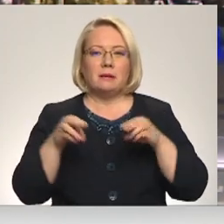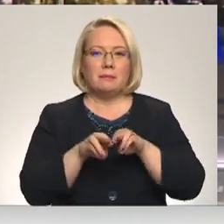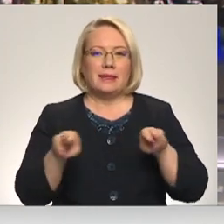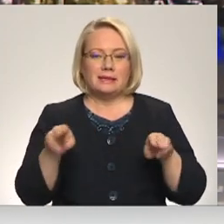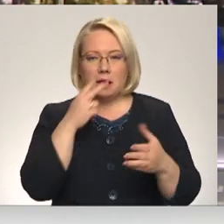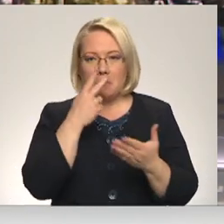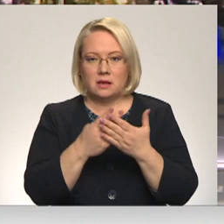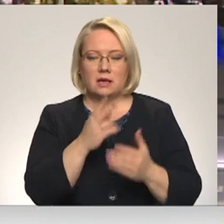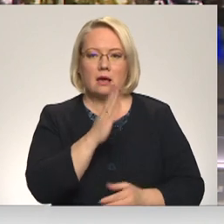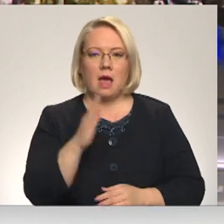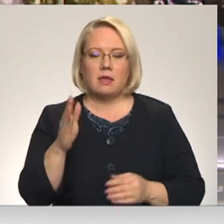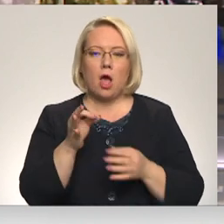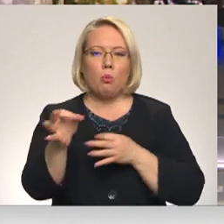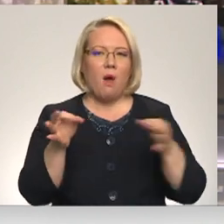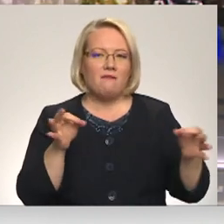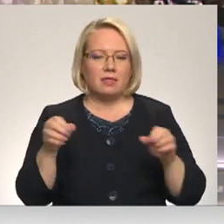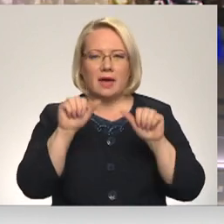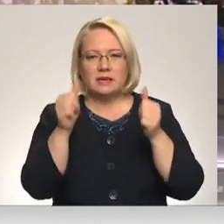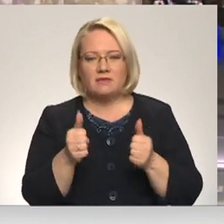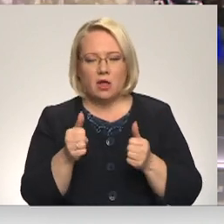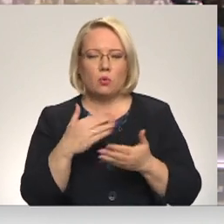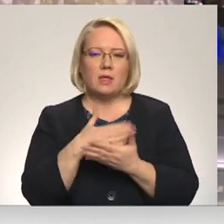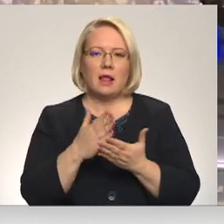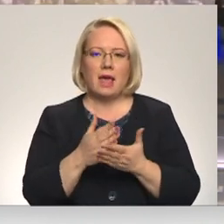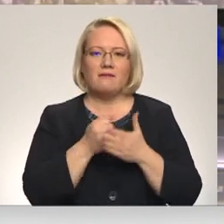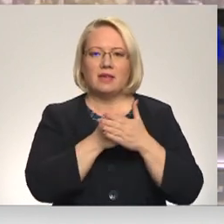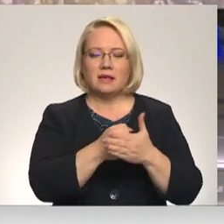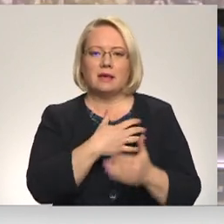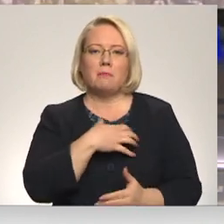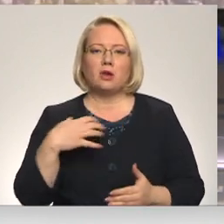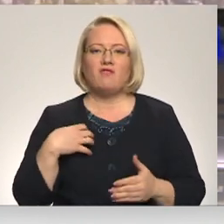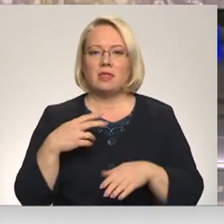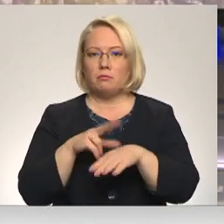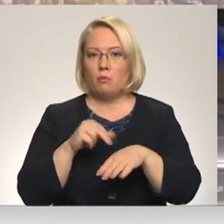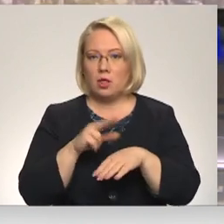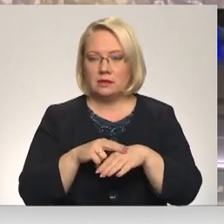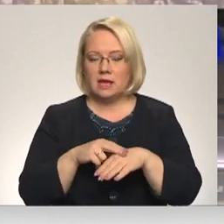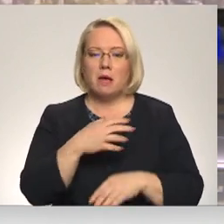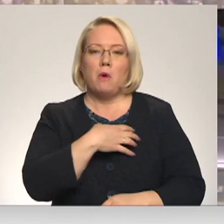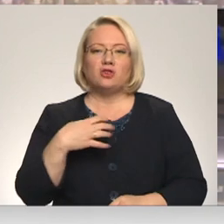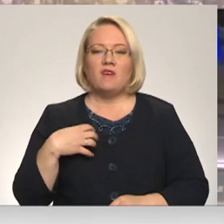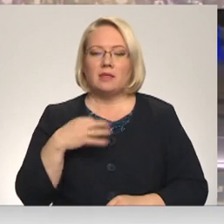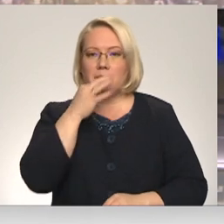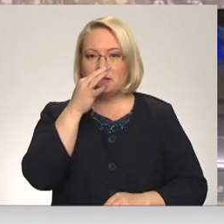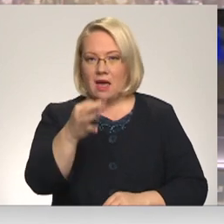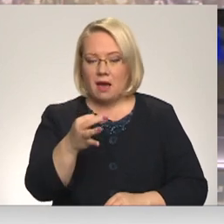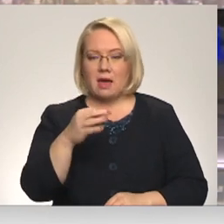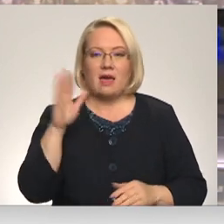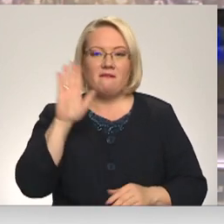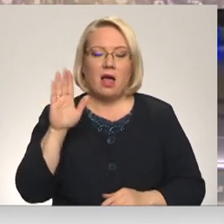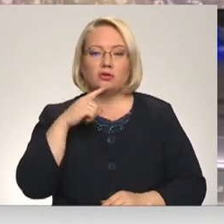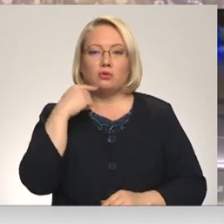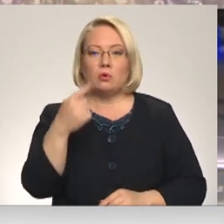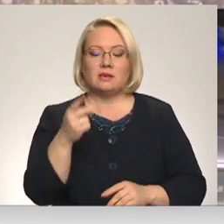paredzējusi katrā novadā izveidot un daļēji finansēt pašvaldības policiju. Pašvaldībās gan norāda, ja valsts nosaka